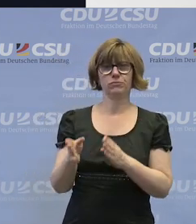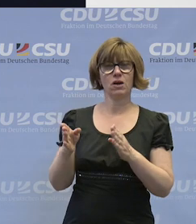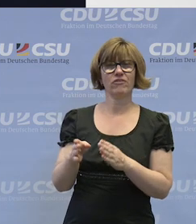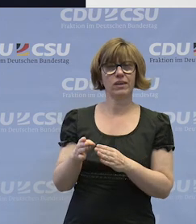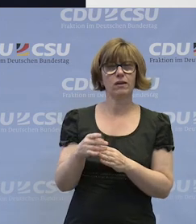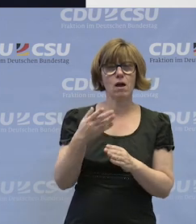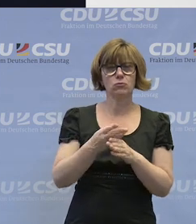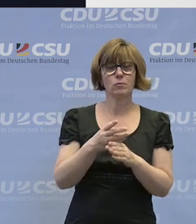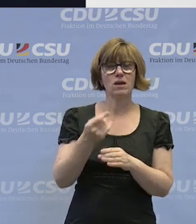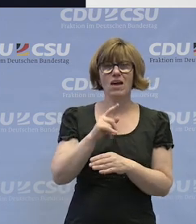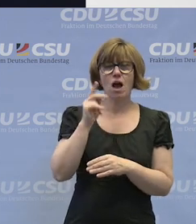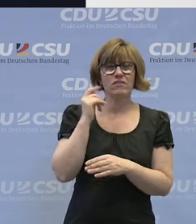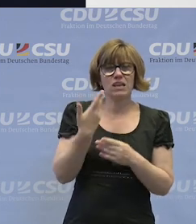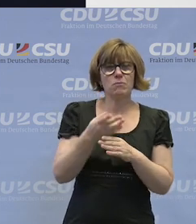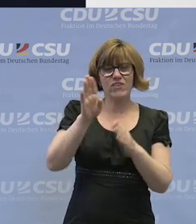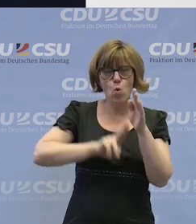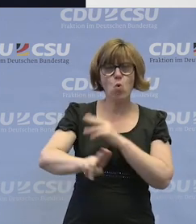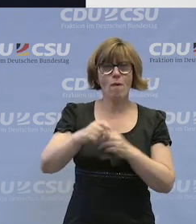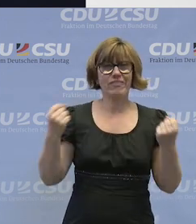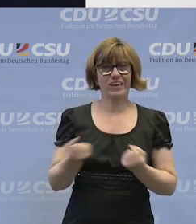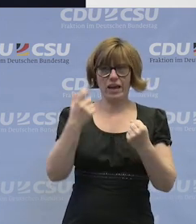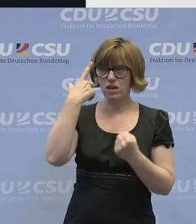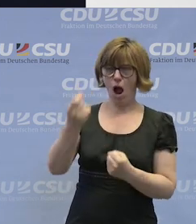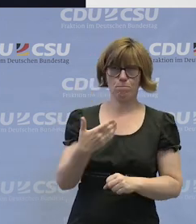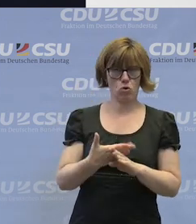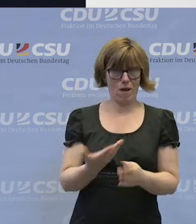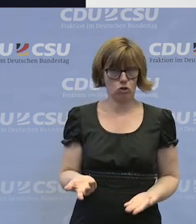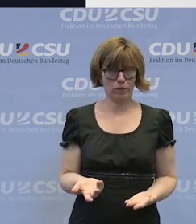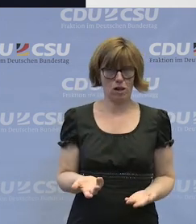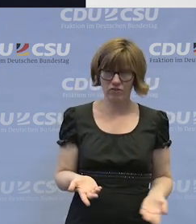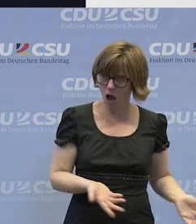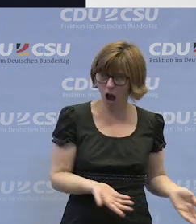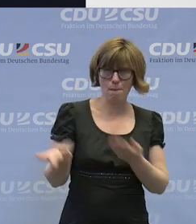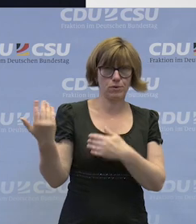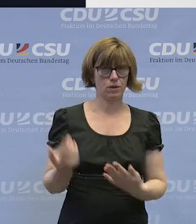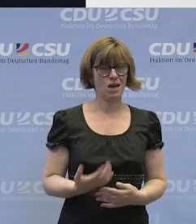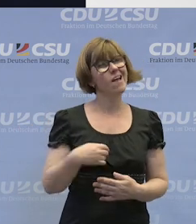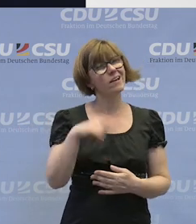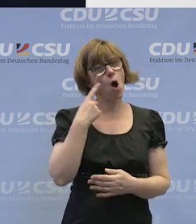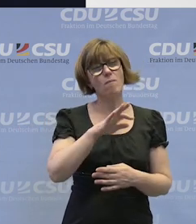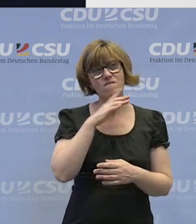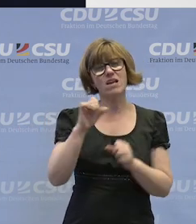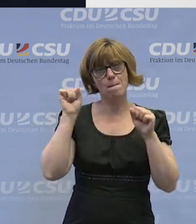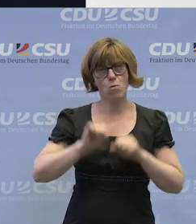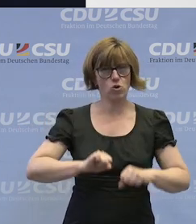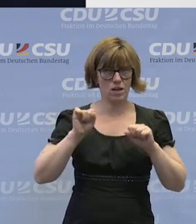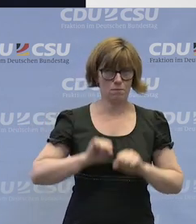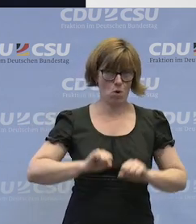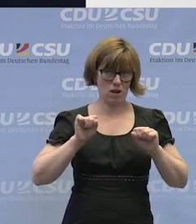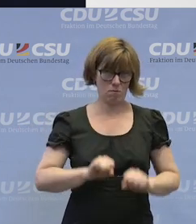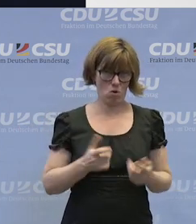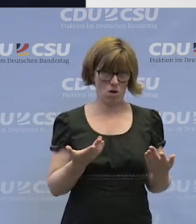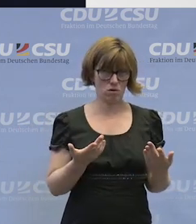Straßenbahn und U-Bahn, nee, Straßenbahn gibt es ja gar nicht in Hamburg, aber U-Bahn-Training in Hamburg oder so etwas in der Art. Ich glaube, dass da viel mehr möglich ist und ich glaube,